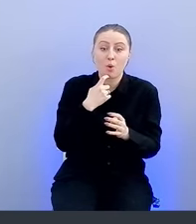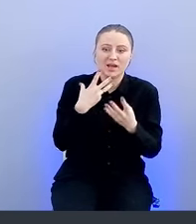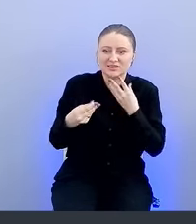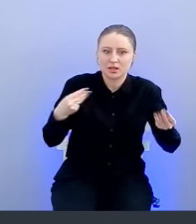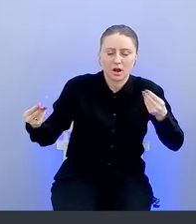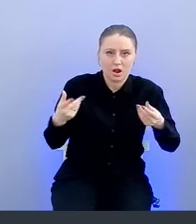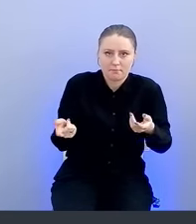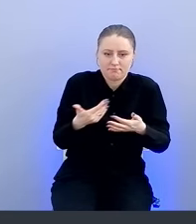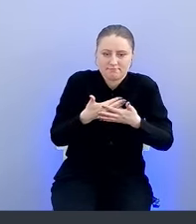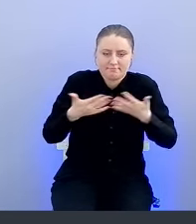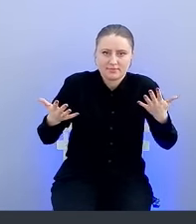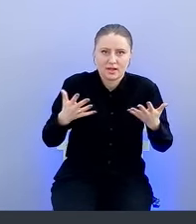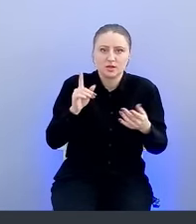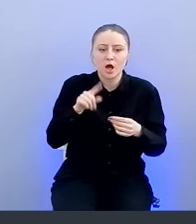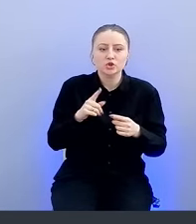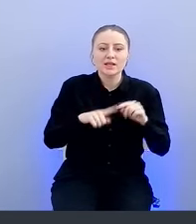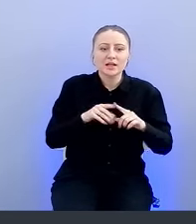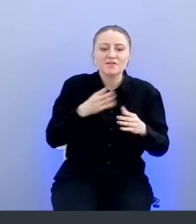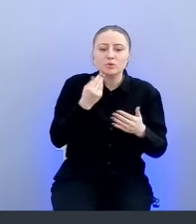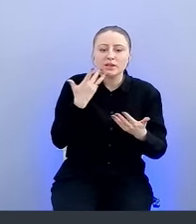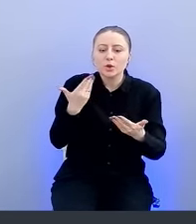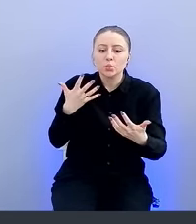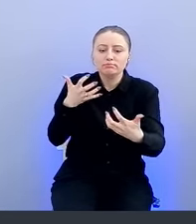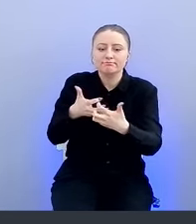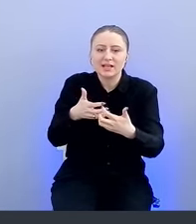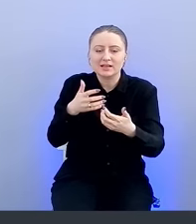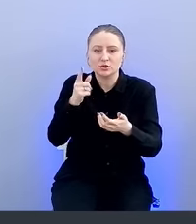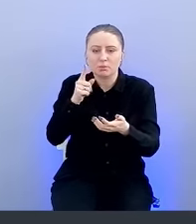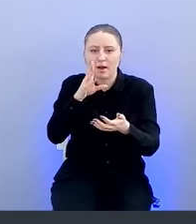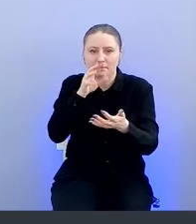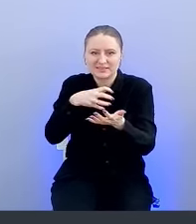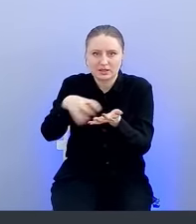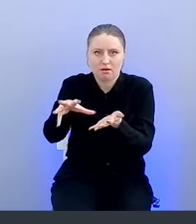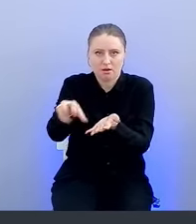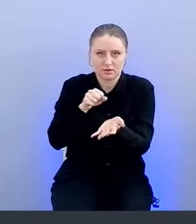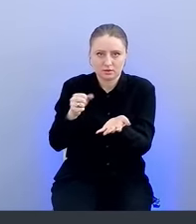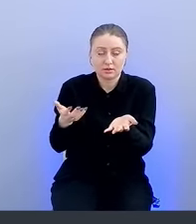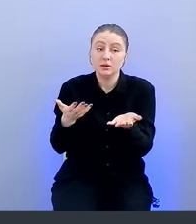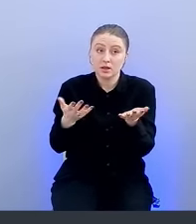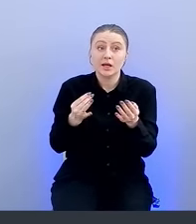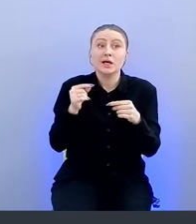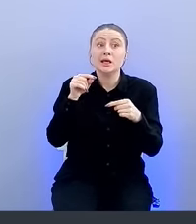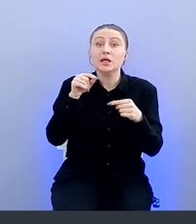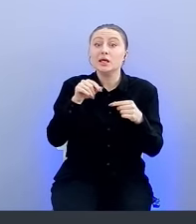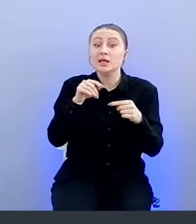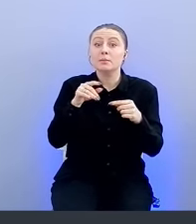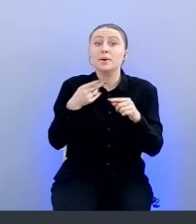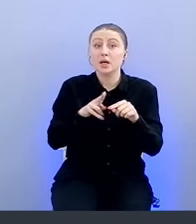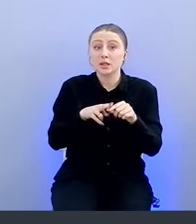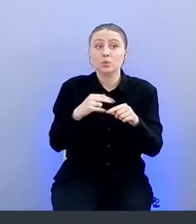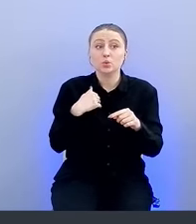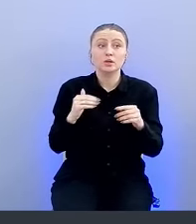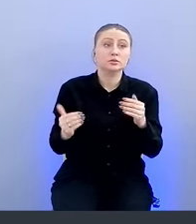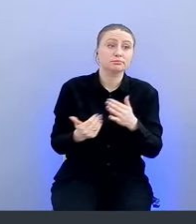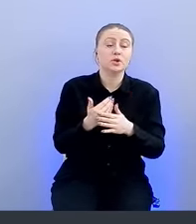любые языки, под которые даже иногда не существует инструментов сканирования. И здесь вступает наш первый модуль. Это